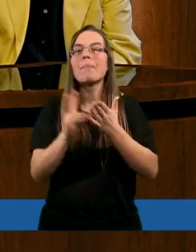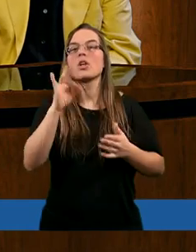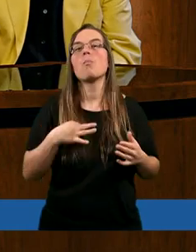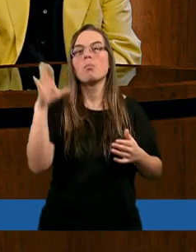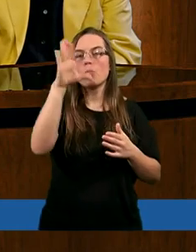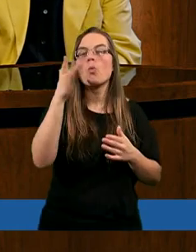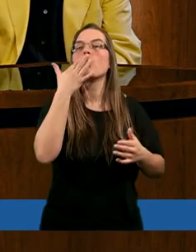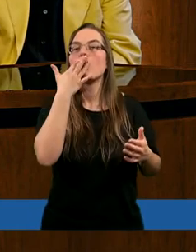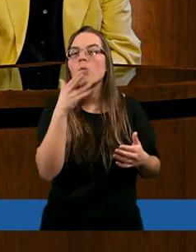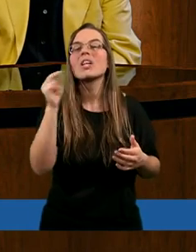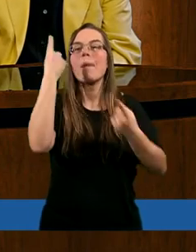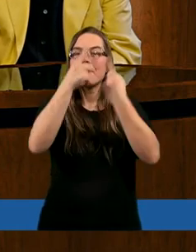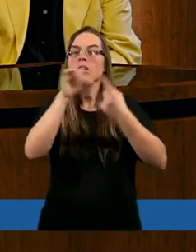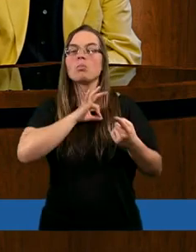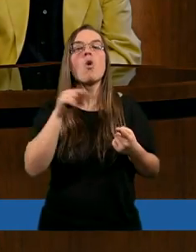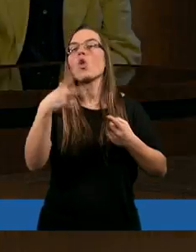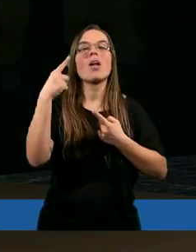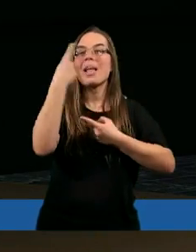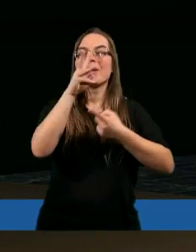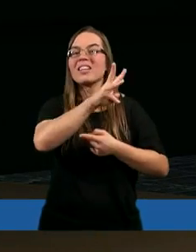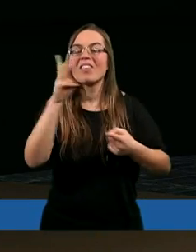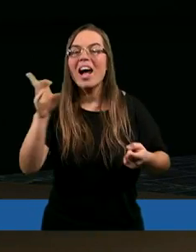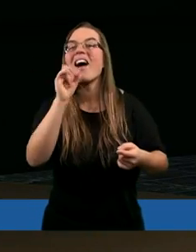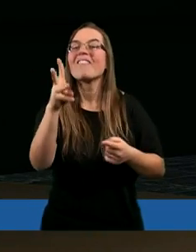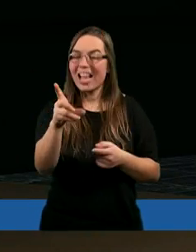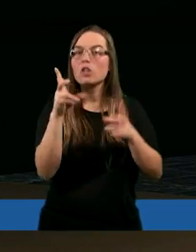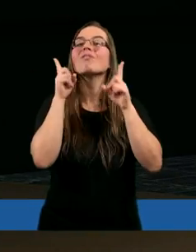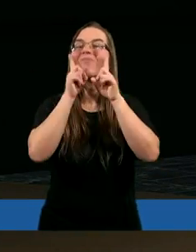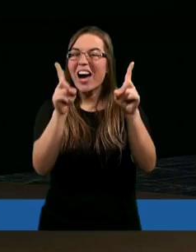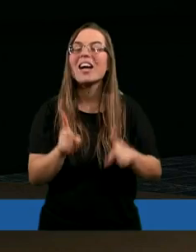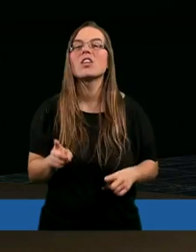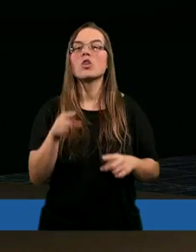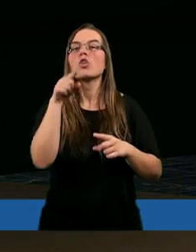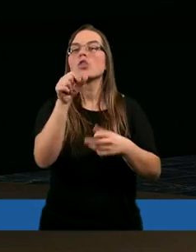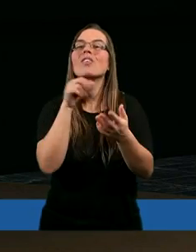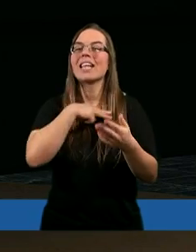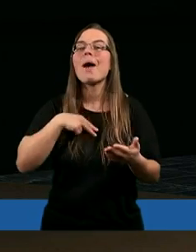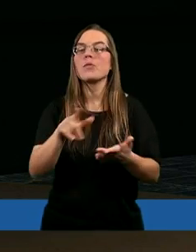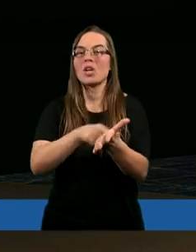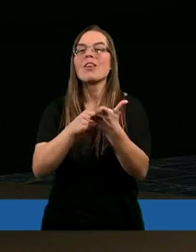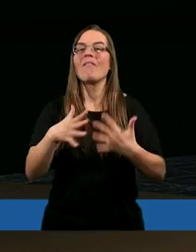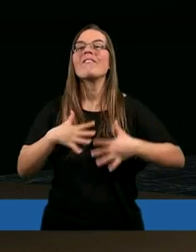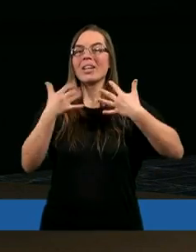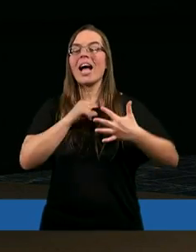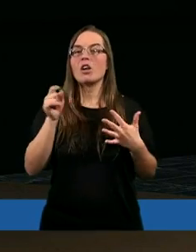Bóg mówi, że myśli moje to nie myśli wasze, więc rzeczywiście nam się bardzo często wydaje, że idziemy tą właściwą